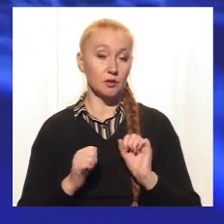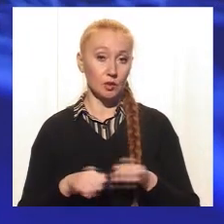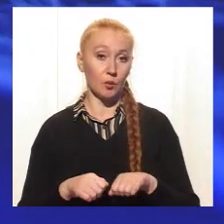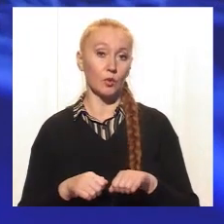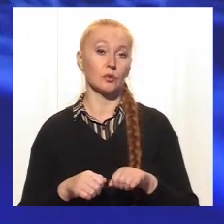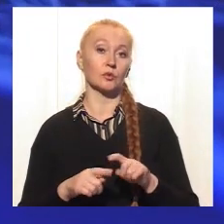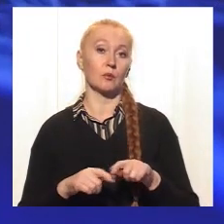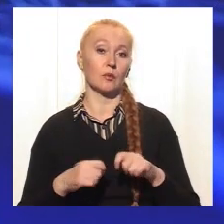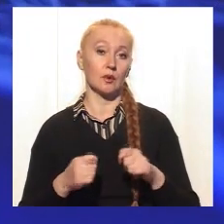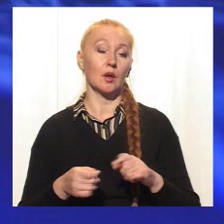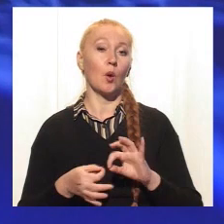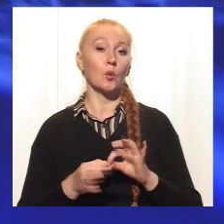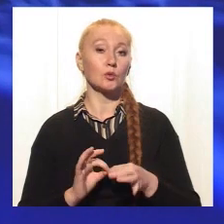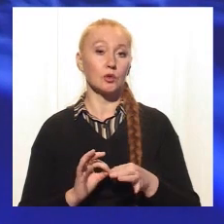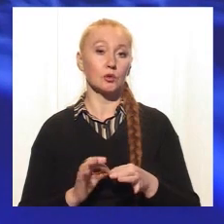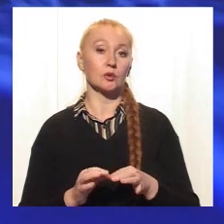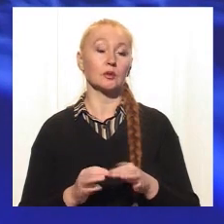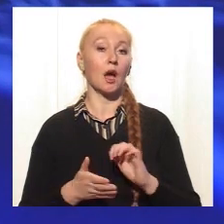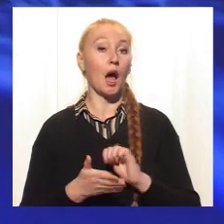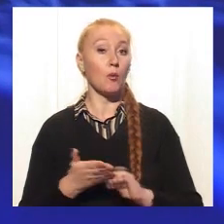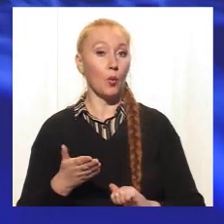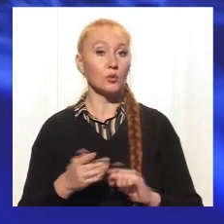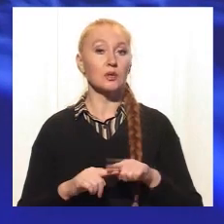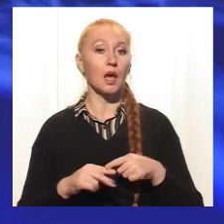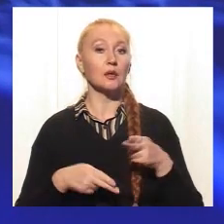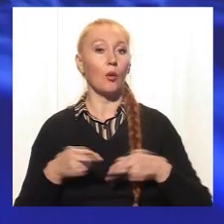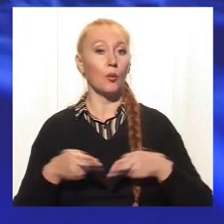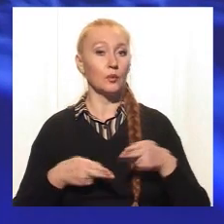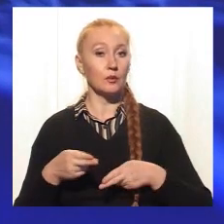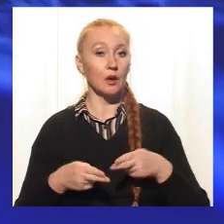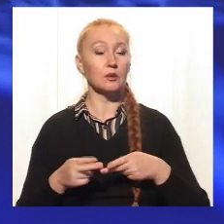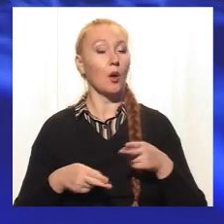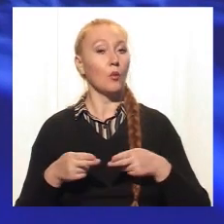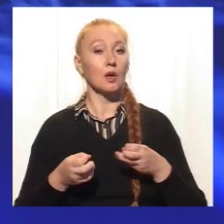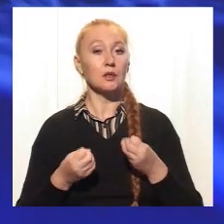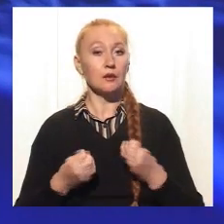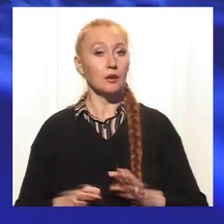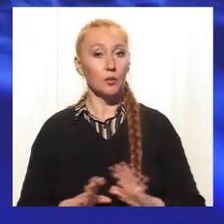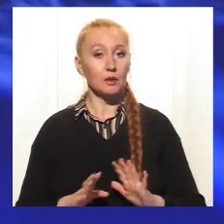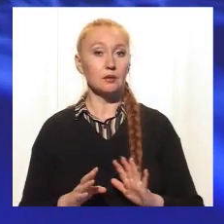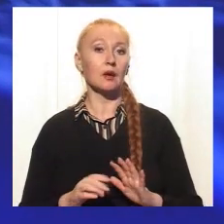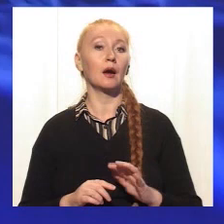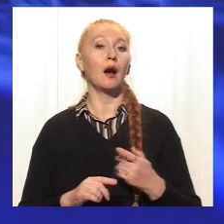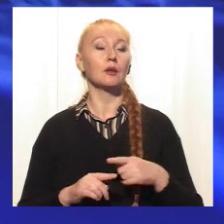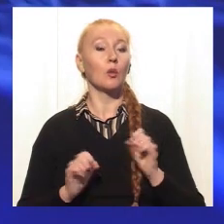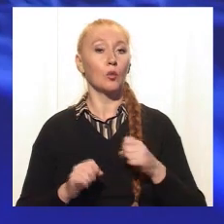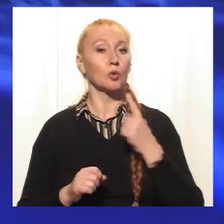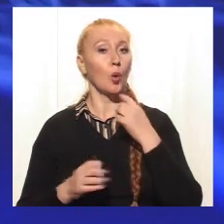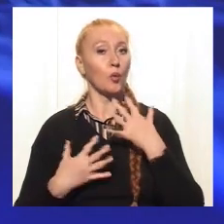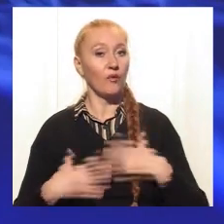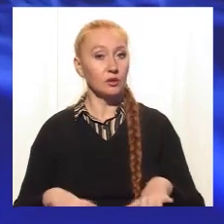можуть елементарно теж осложнитися. Тобто аборт – це все-таки операція. І эта операція непростая, вона може і